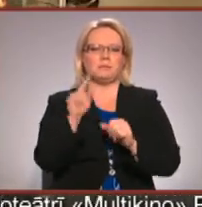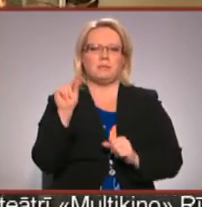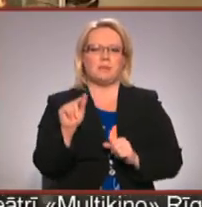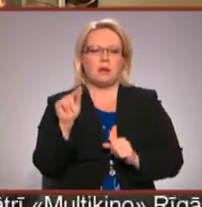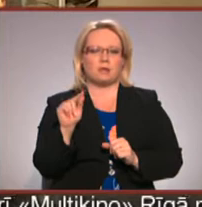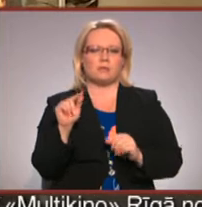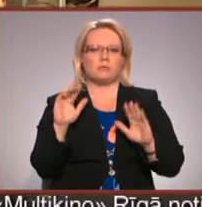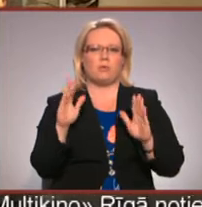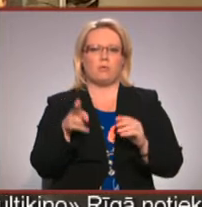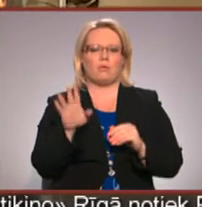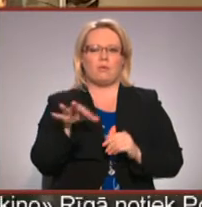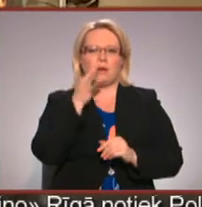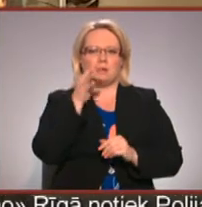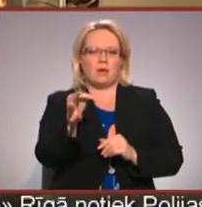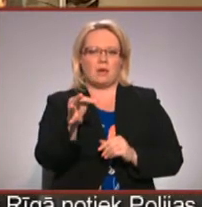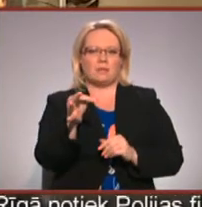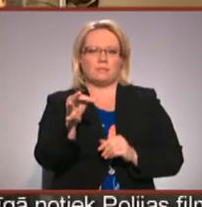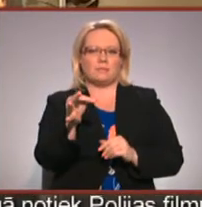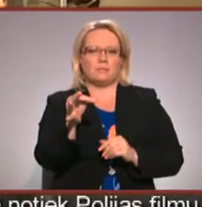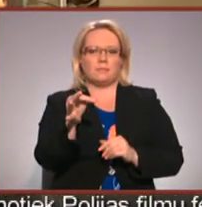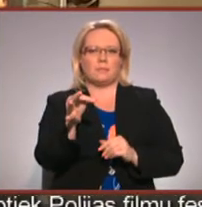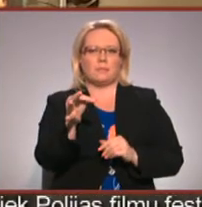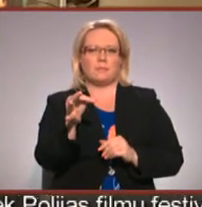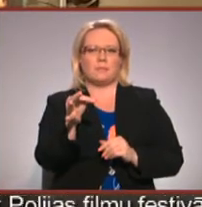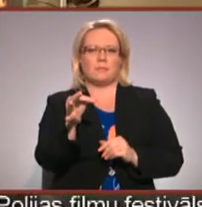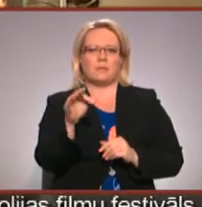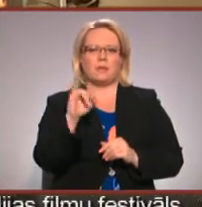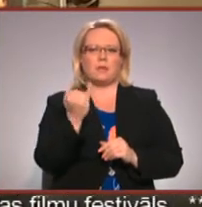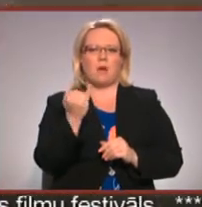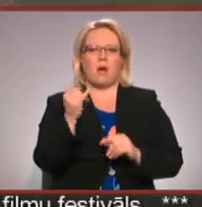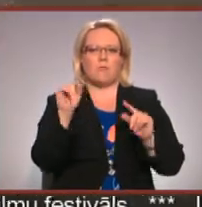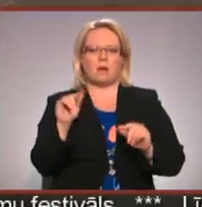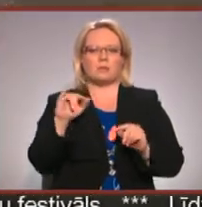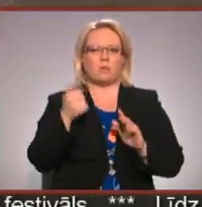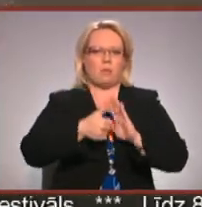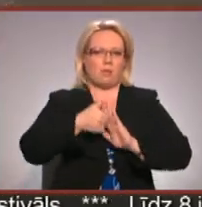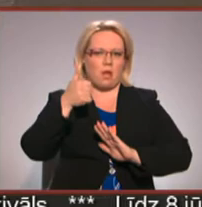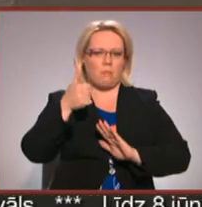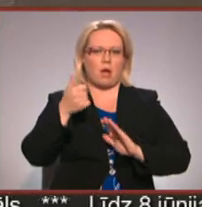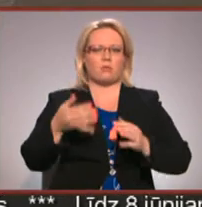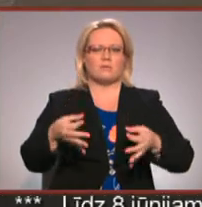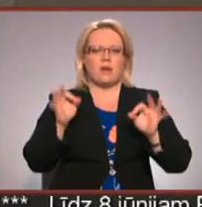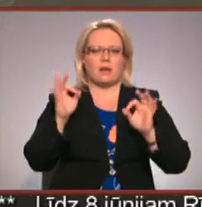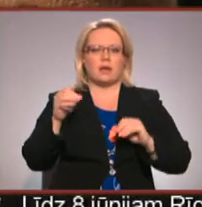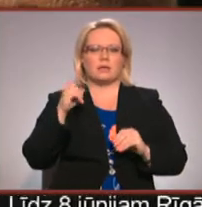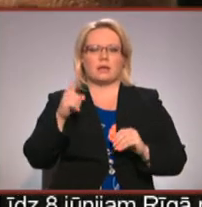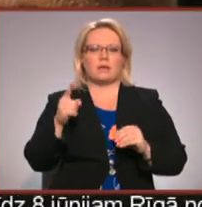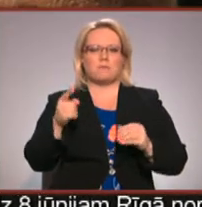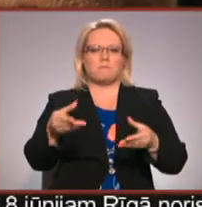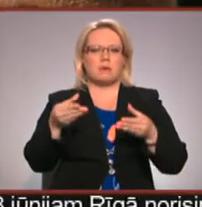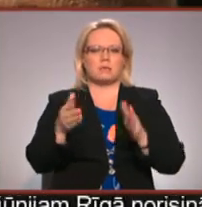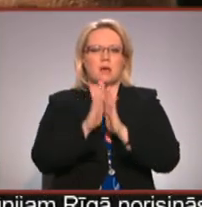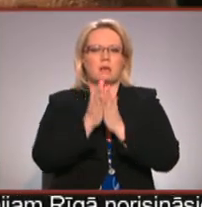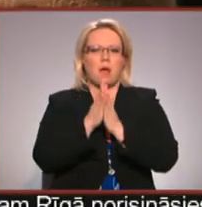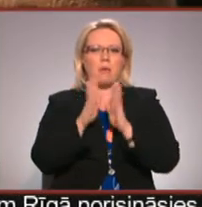var jau teikt, ka jo mazāk, jo labāk. Un svarīgākais jau tik piezē grāmatai ir,